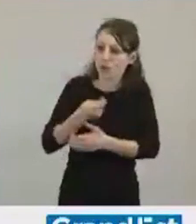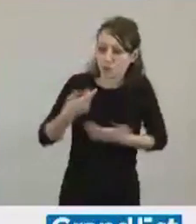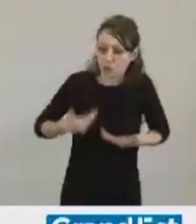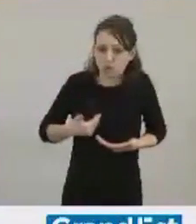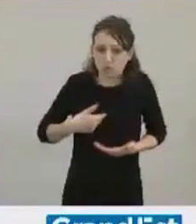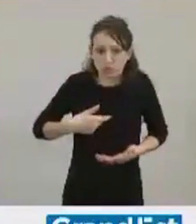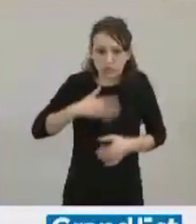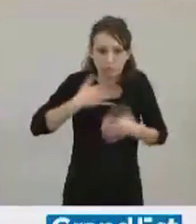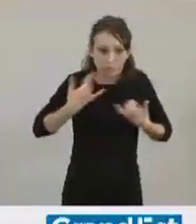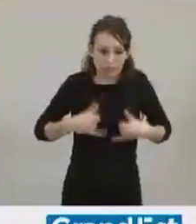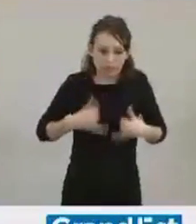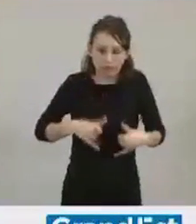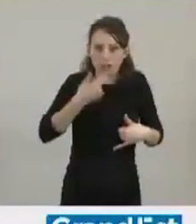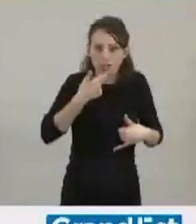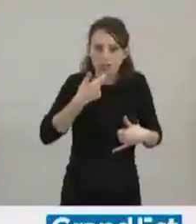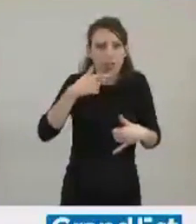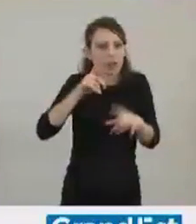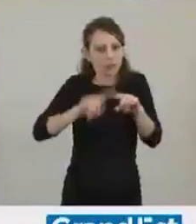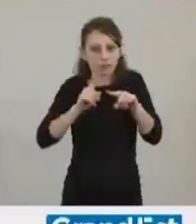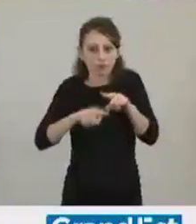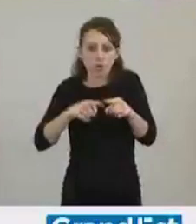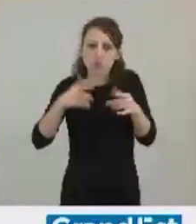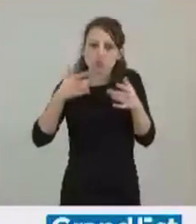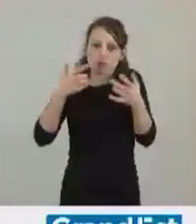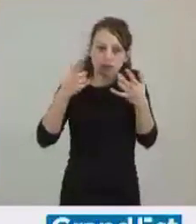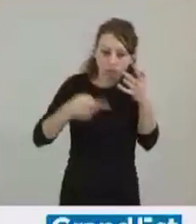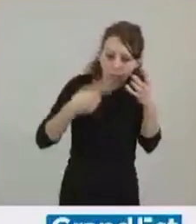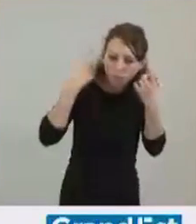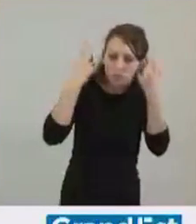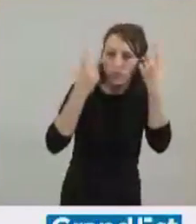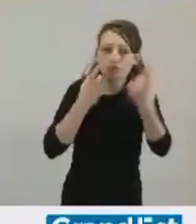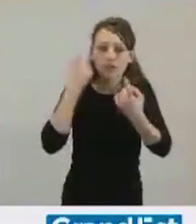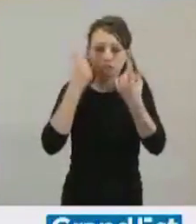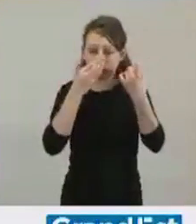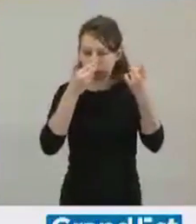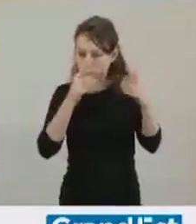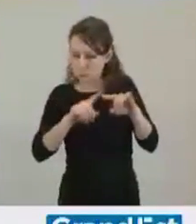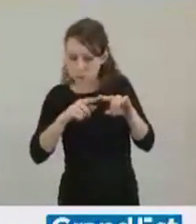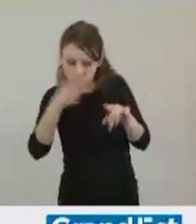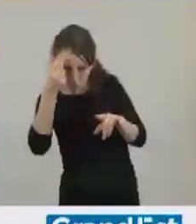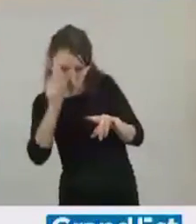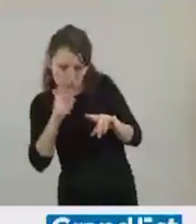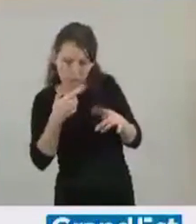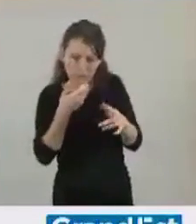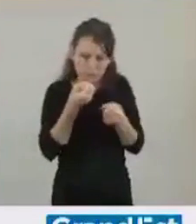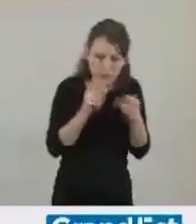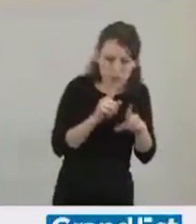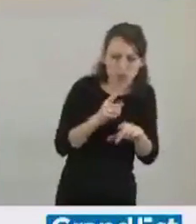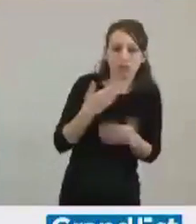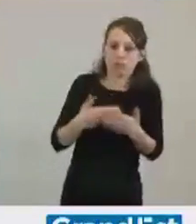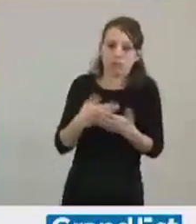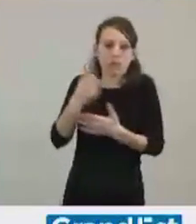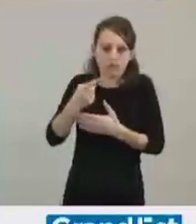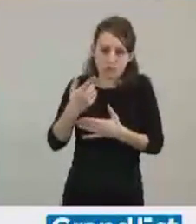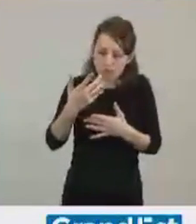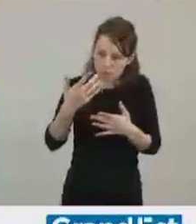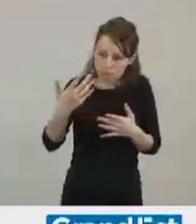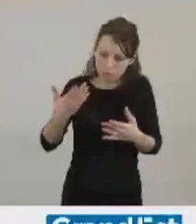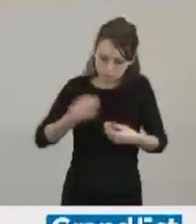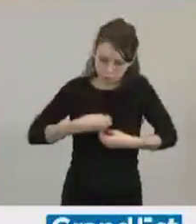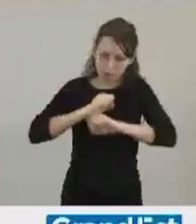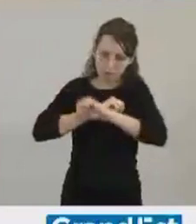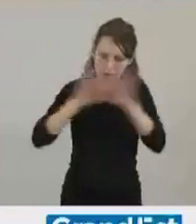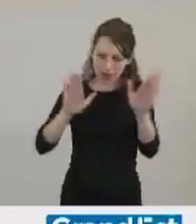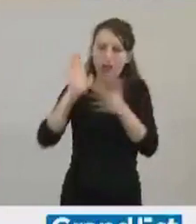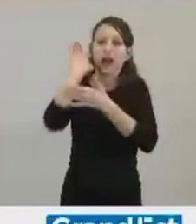que je souhaite voir éclairés avant d'imaginer le moindre élargissement de la moindre structure.